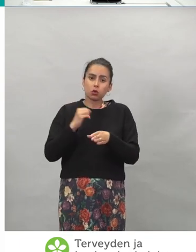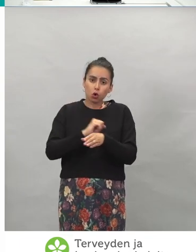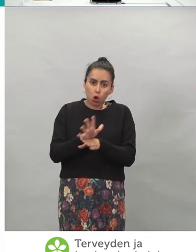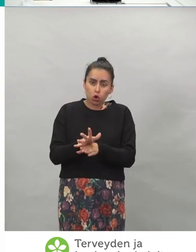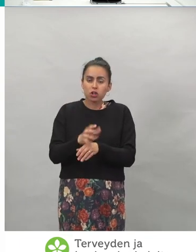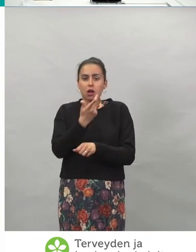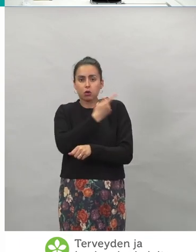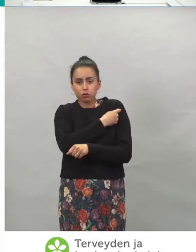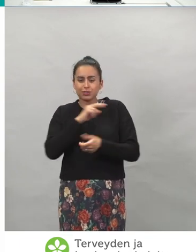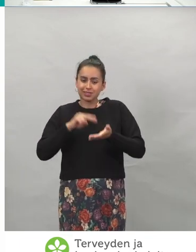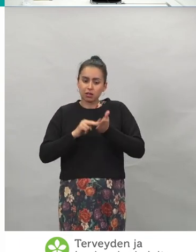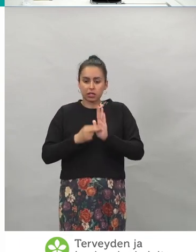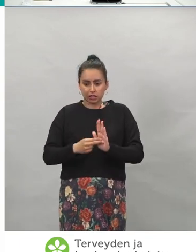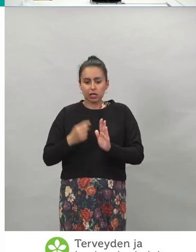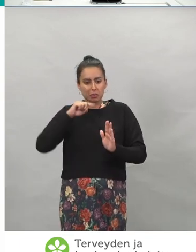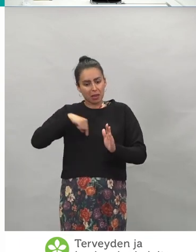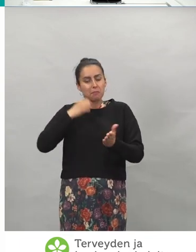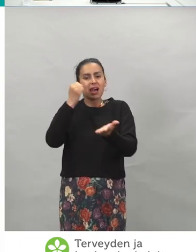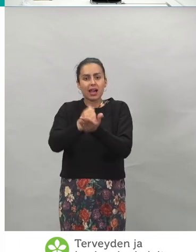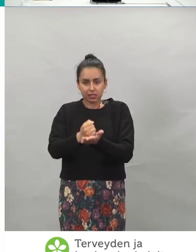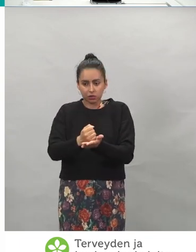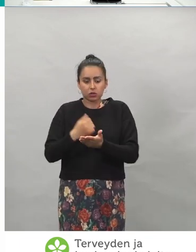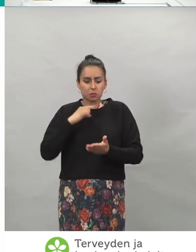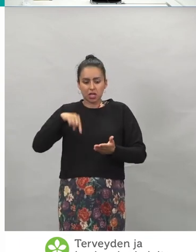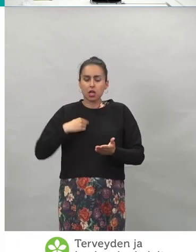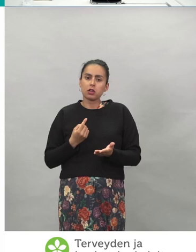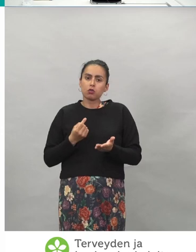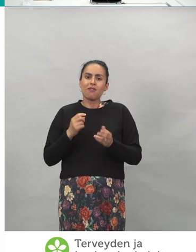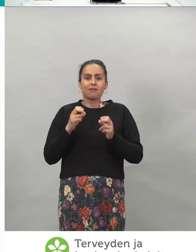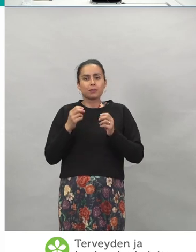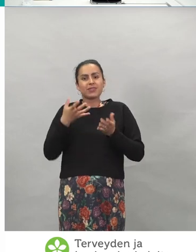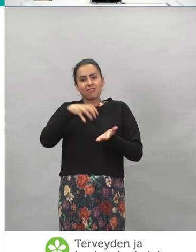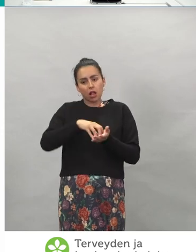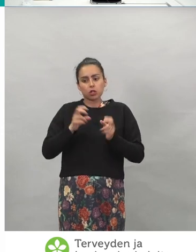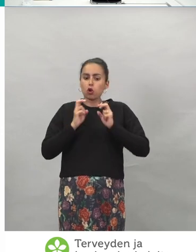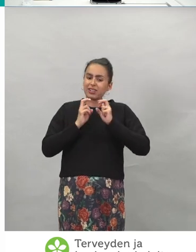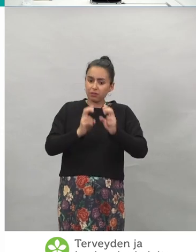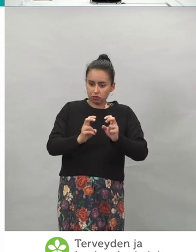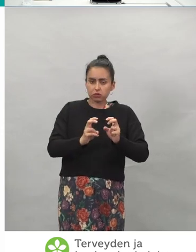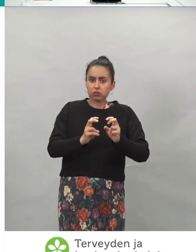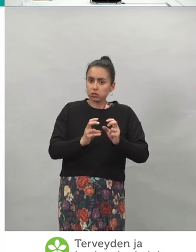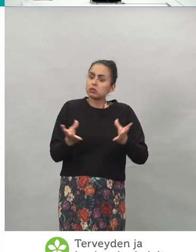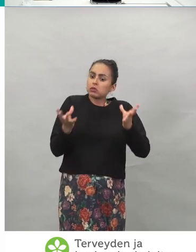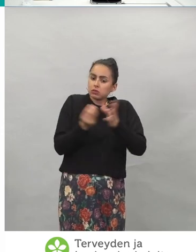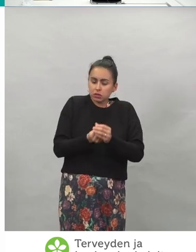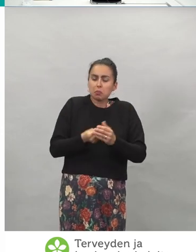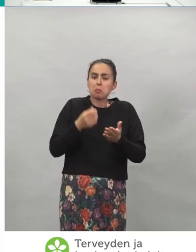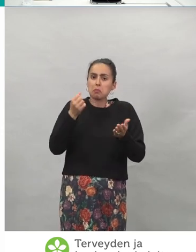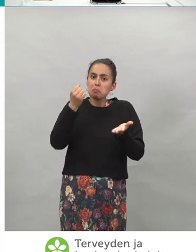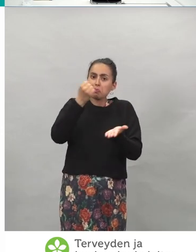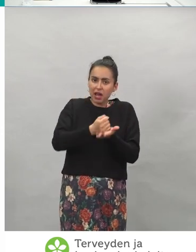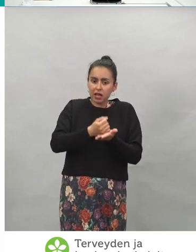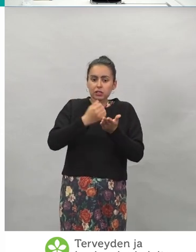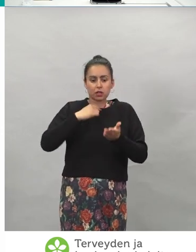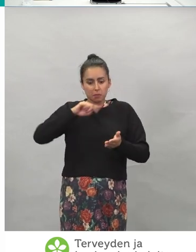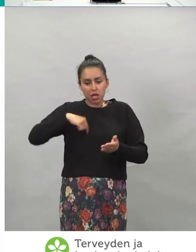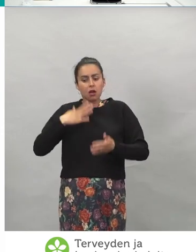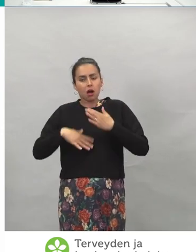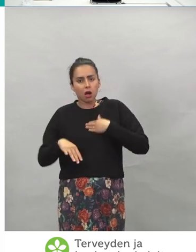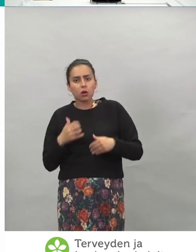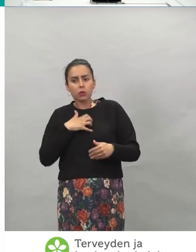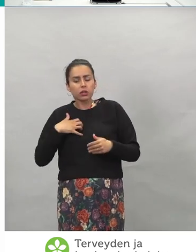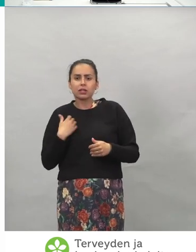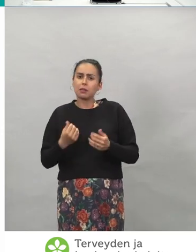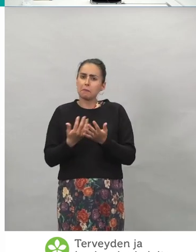niin silloin me otettiin päämääräksi, ja tämä on yhteensä sovittu ihan valtioneuvostoa asti, niin että me halutaan estää mahdollisimman paljon